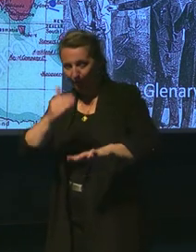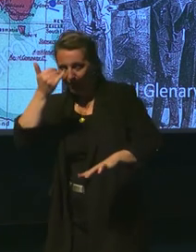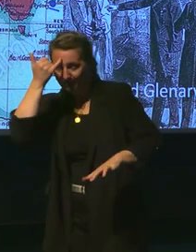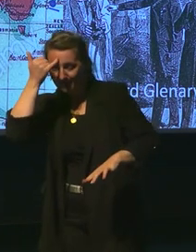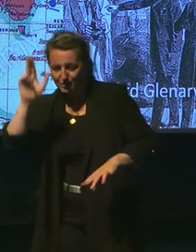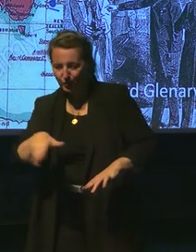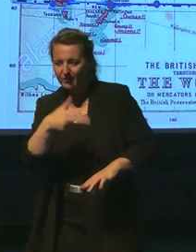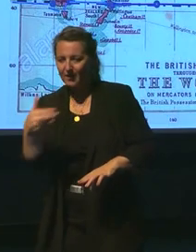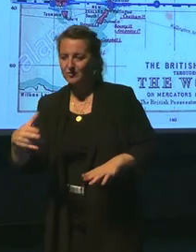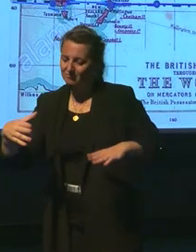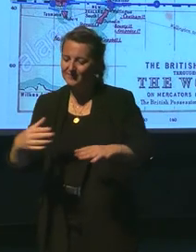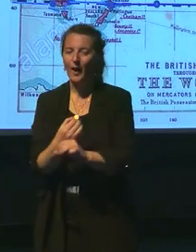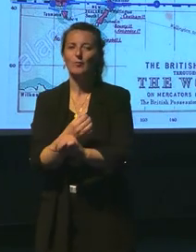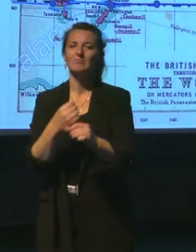et très bien.